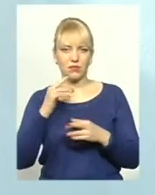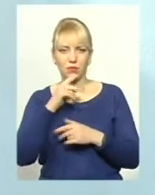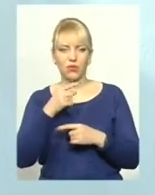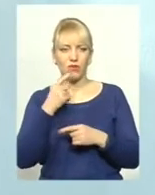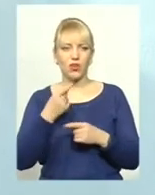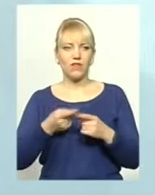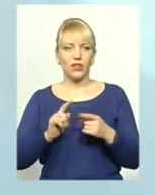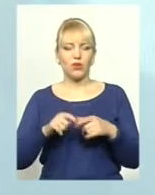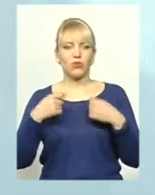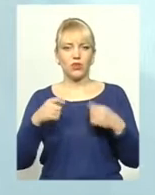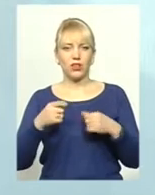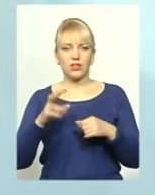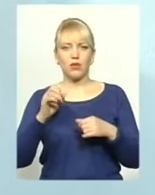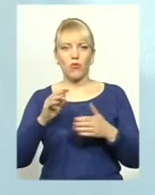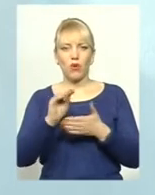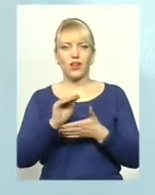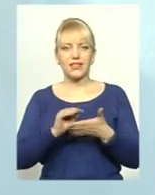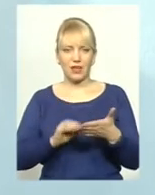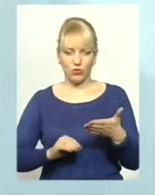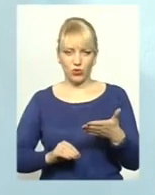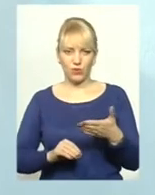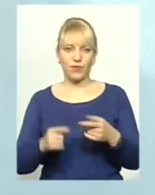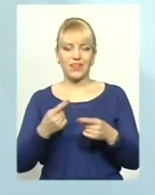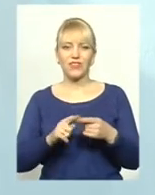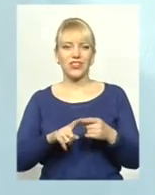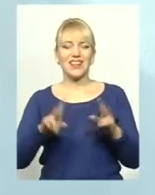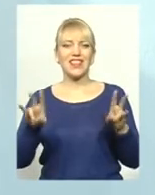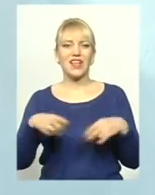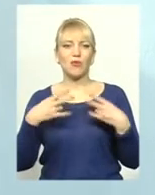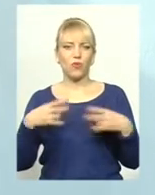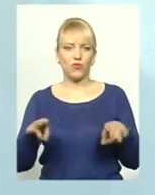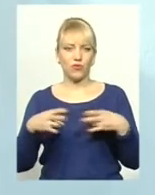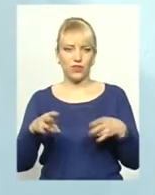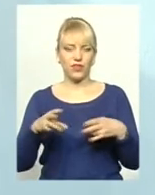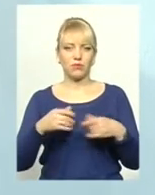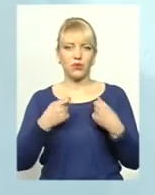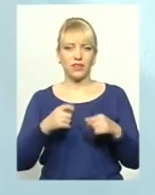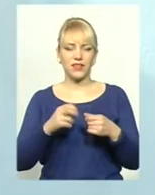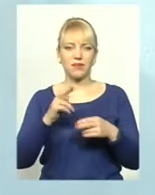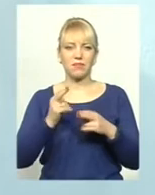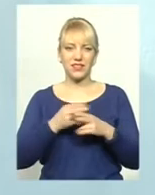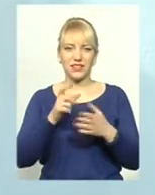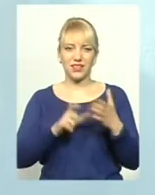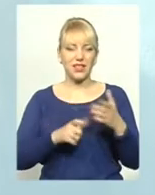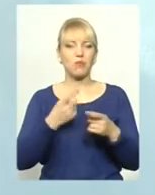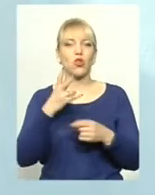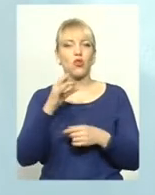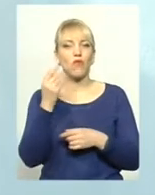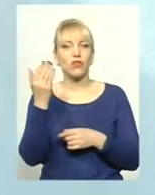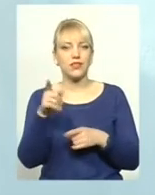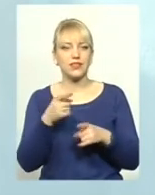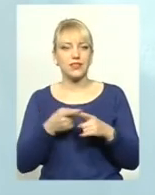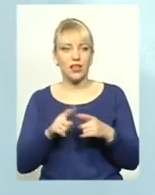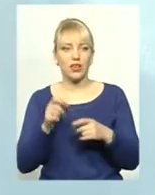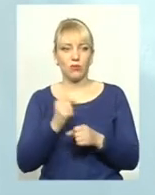продається сугубо по рецепту. І вони не повинні продавати без рецепта, а вони це роблять. Тому що в нас навіть були